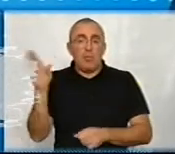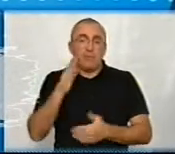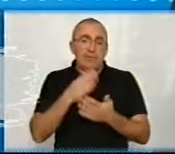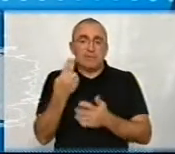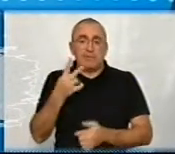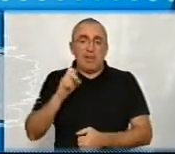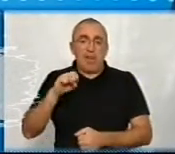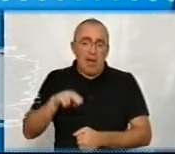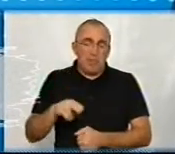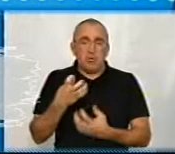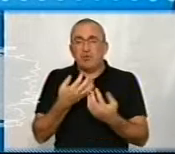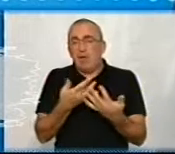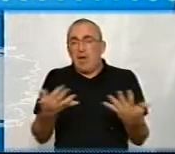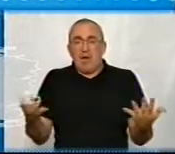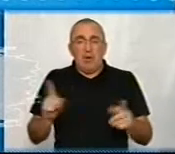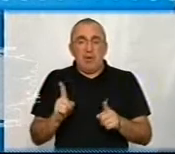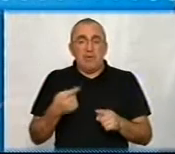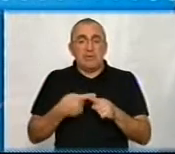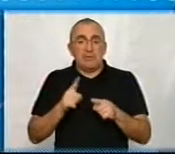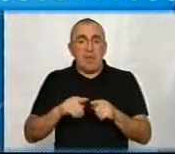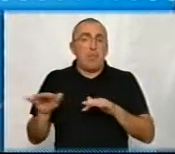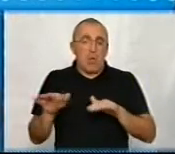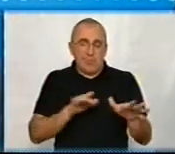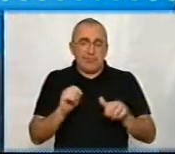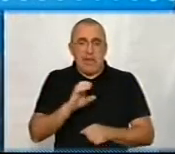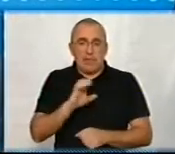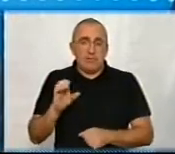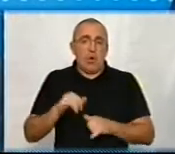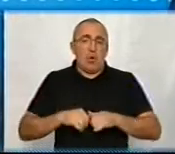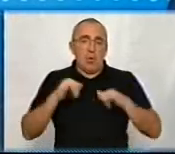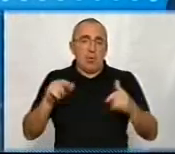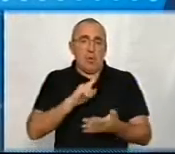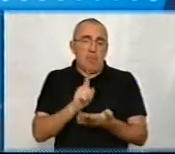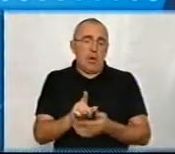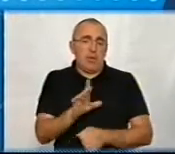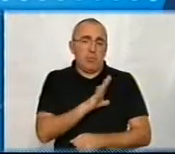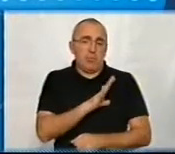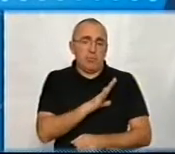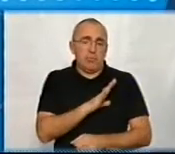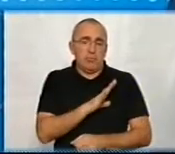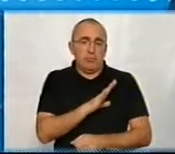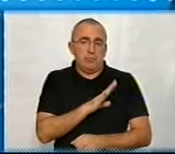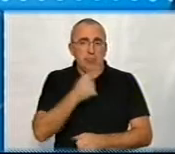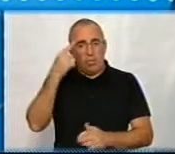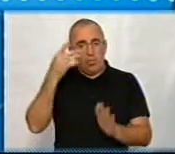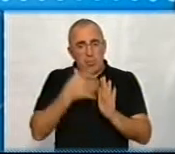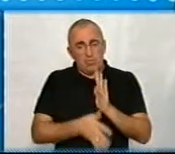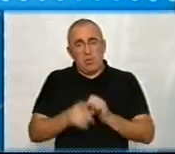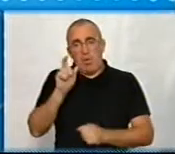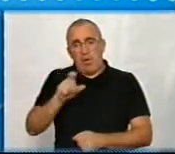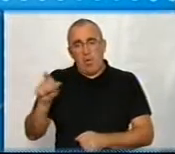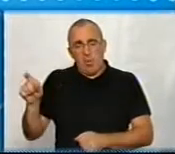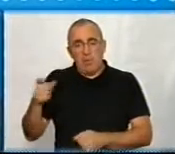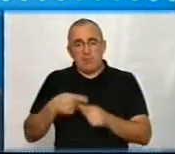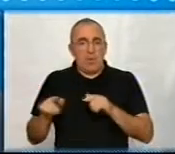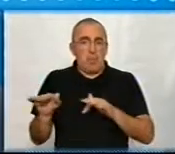ЦНАПи, наприклад, і ще якісь речі. Але це в процесі, це в процесі розвитку має бути. Усвідомлення і громадянами